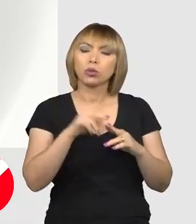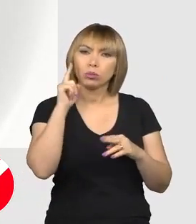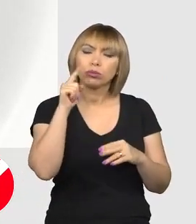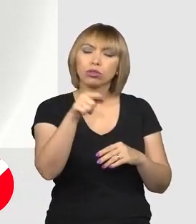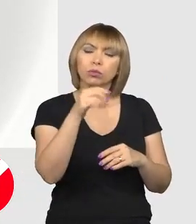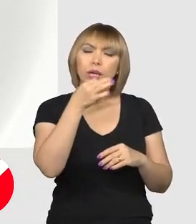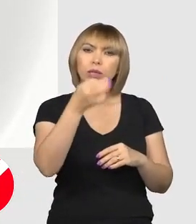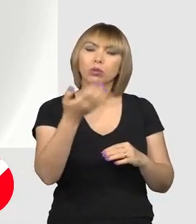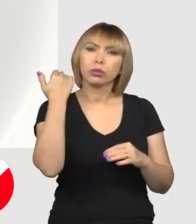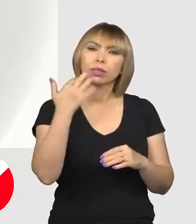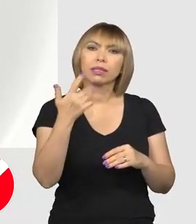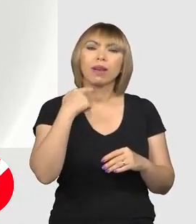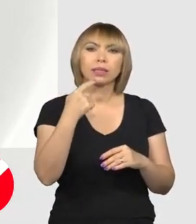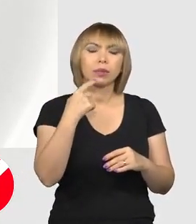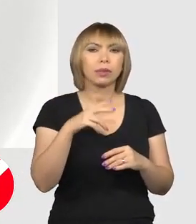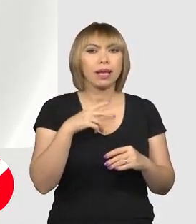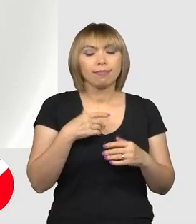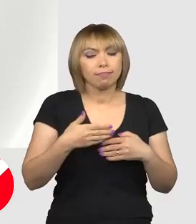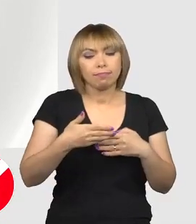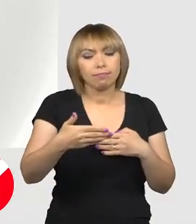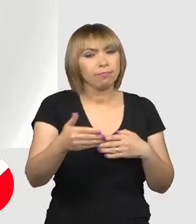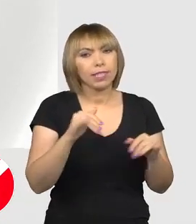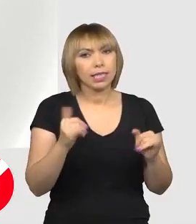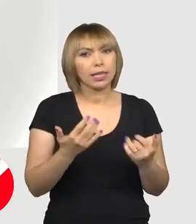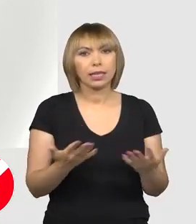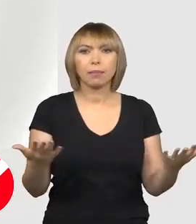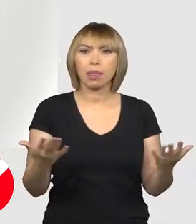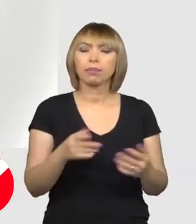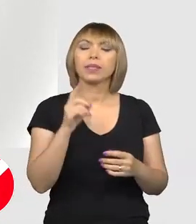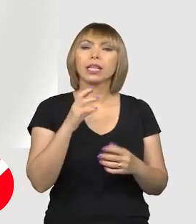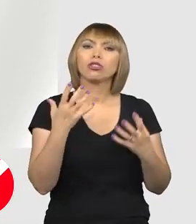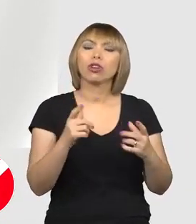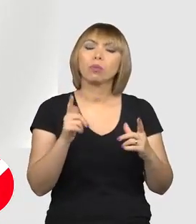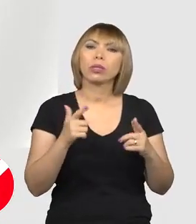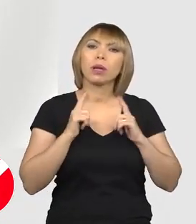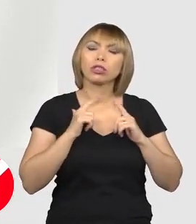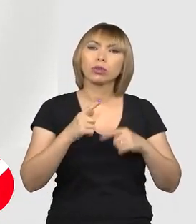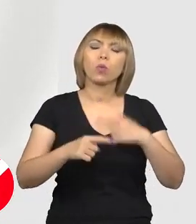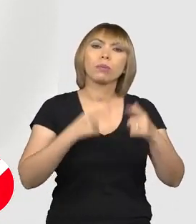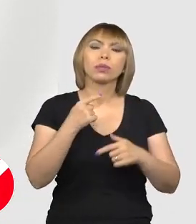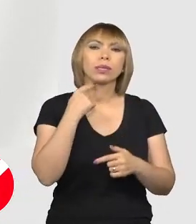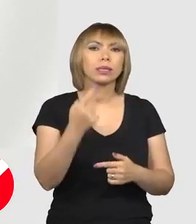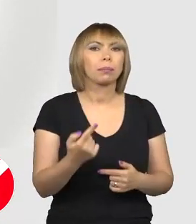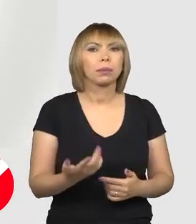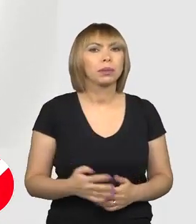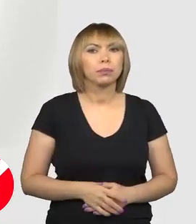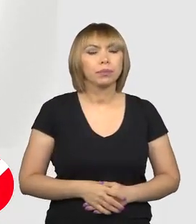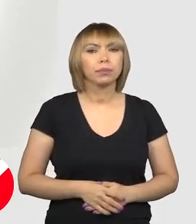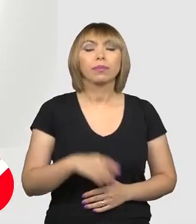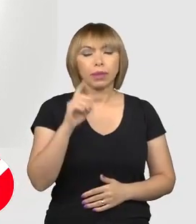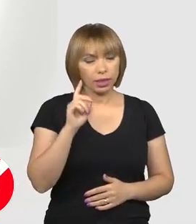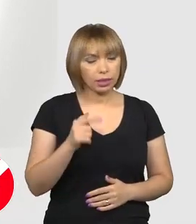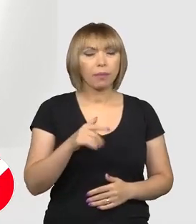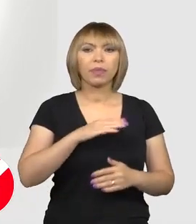dumneavoastră ați spus acum câteva săptămâni, că este inevitabil ca acest lucru să se întâmple. La ce ne putem aștepta în următoarele săptămâni? Da,